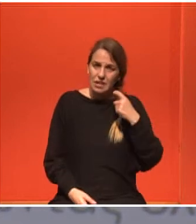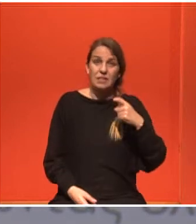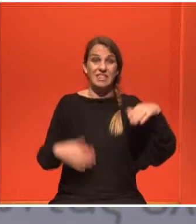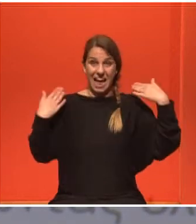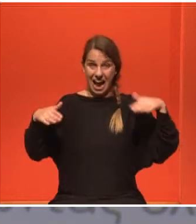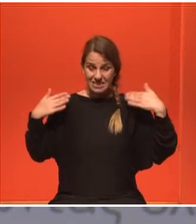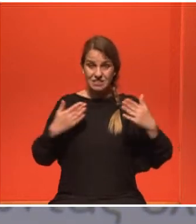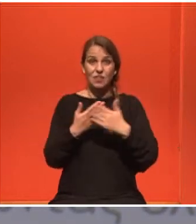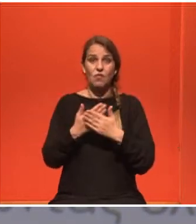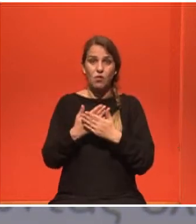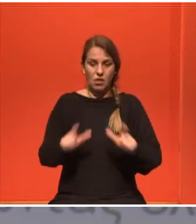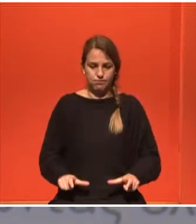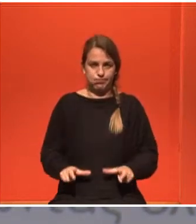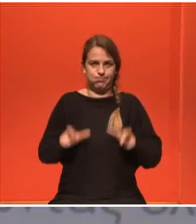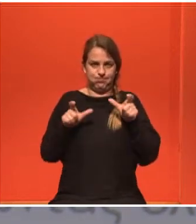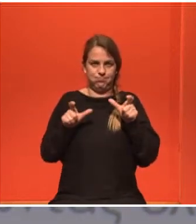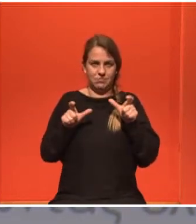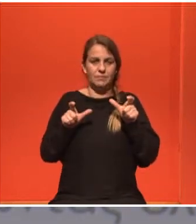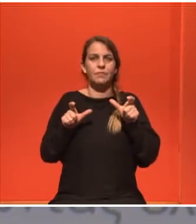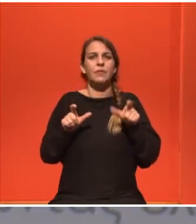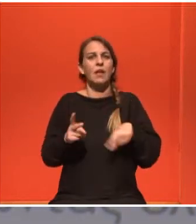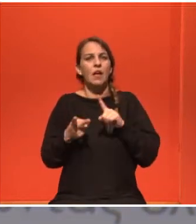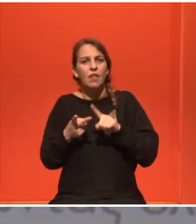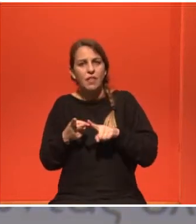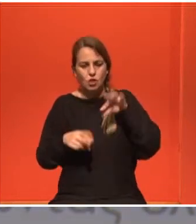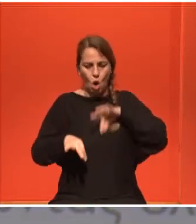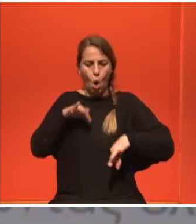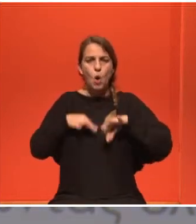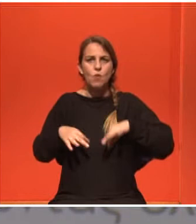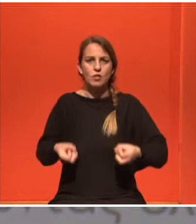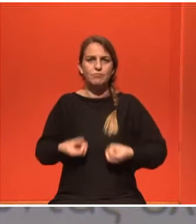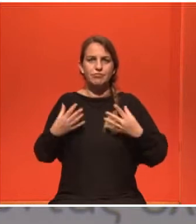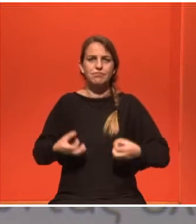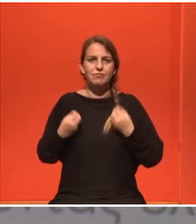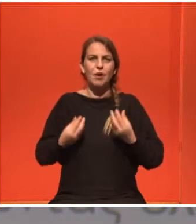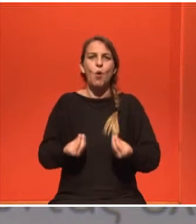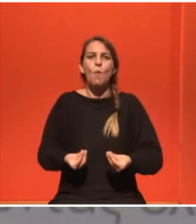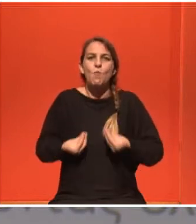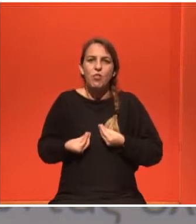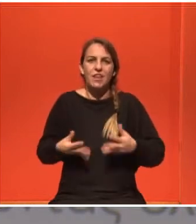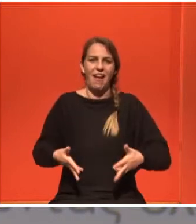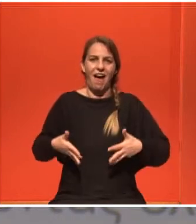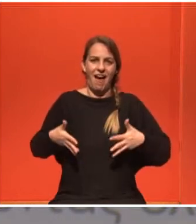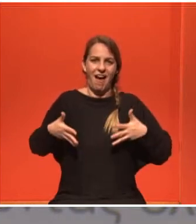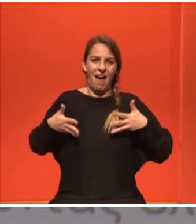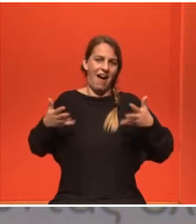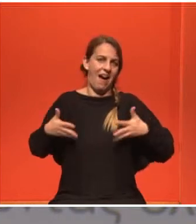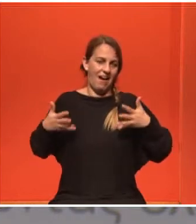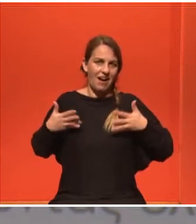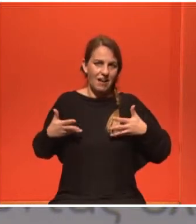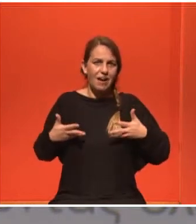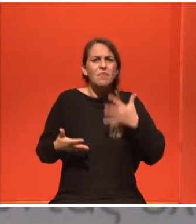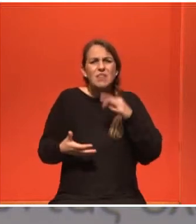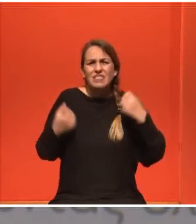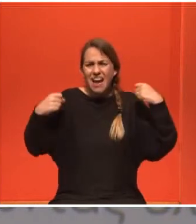νοσοποιητικό ότι από το απελευθερώνει οι εναντροφίνες και μας κάνει χαρούμενους από πού να ξεκινήσεις για την άσκηση. Μόνο ωφέλη